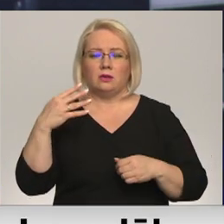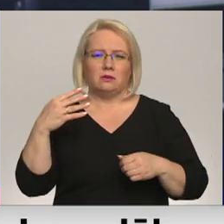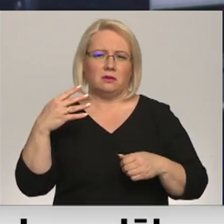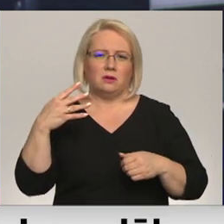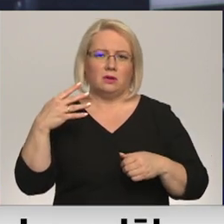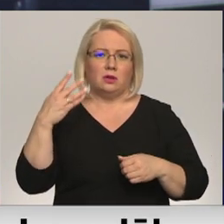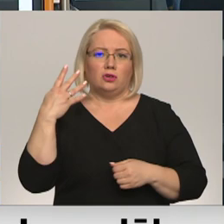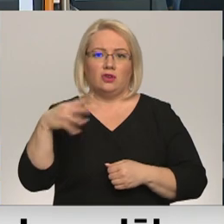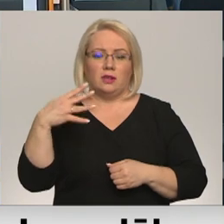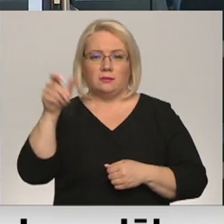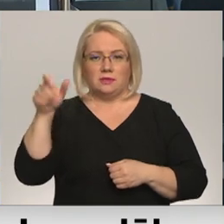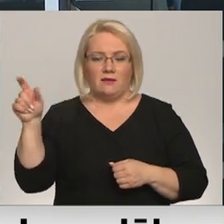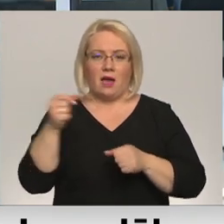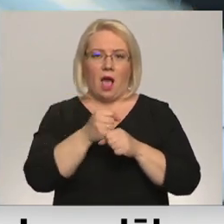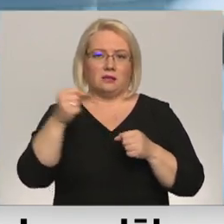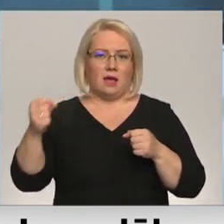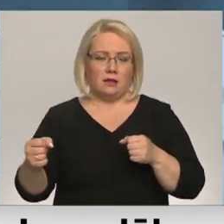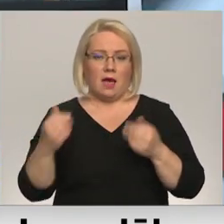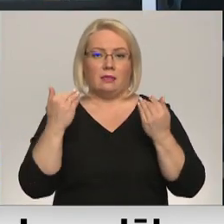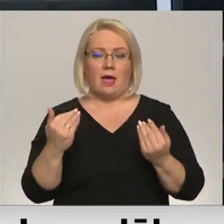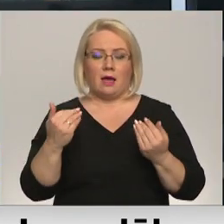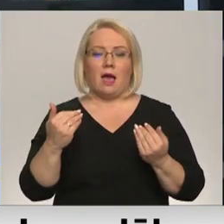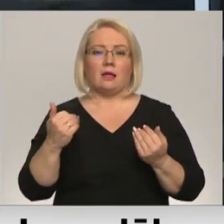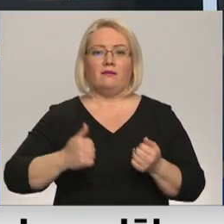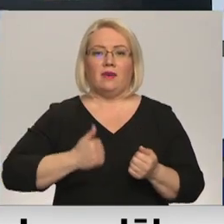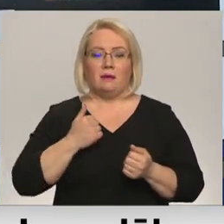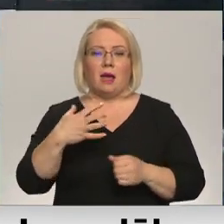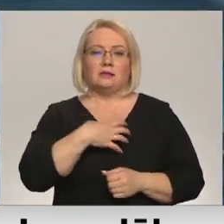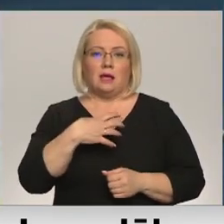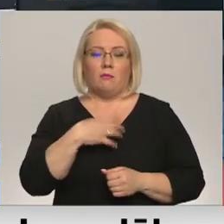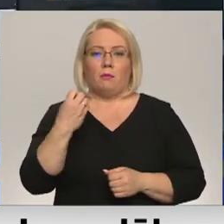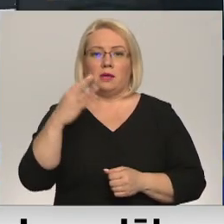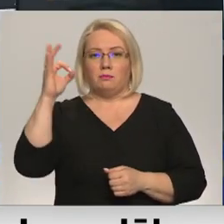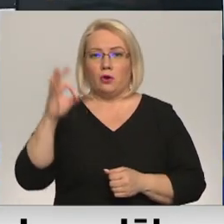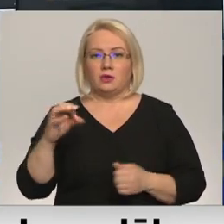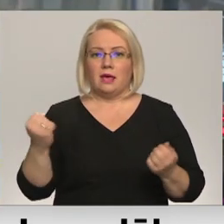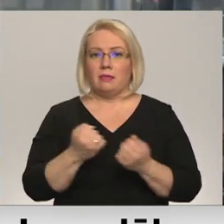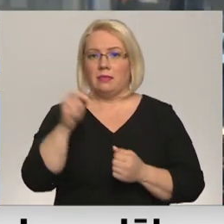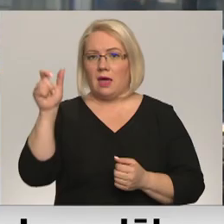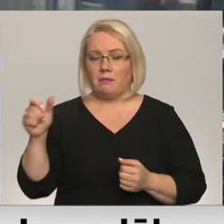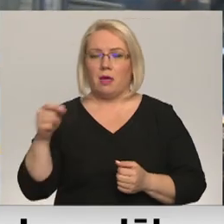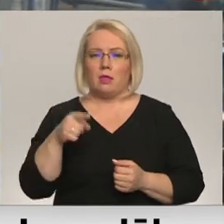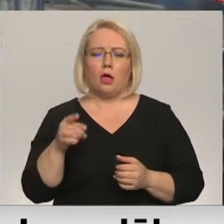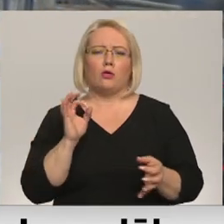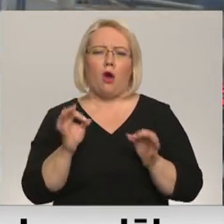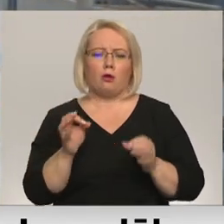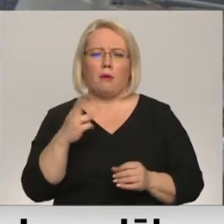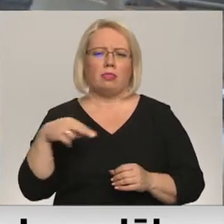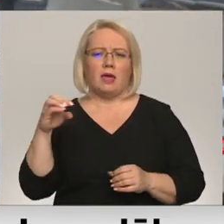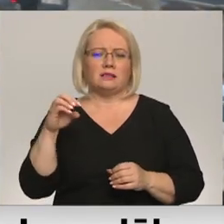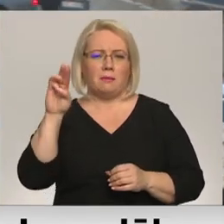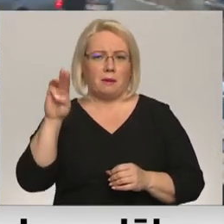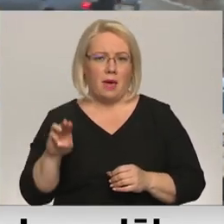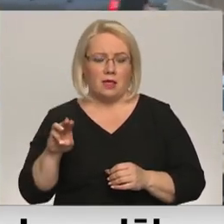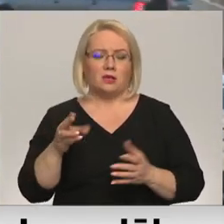ir atstādināti. Pašlaik uzņēmumā slimo ap 15 procentiem darbinieku. Tā esot norma priekš decembra mēneša